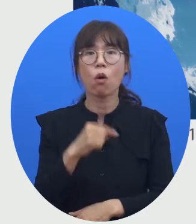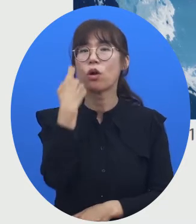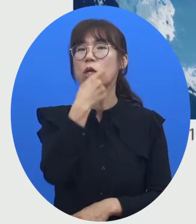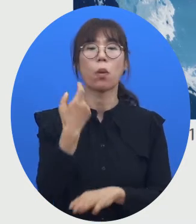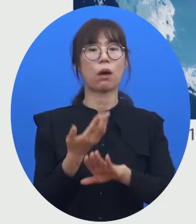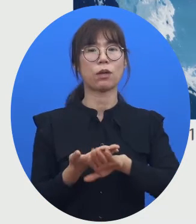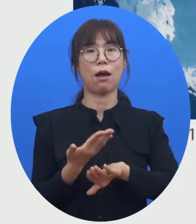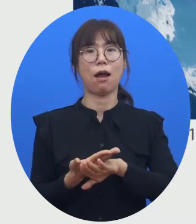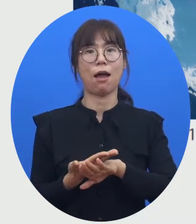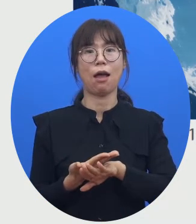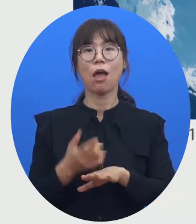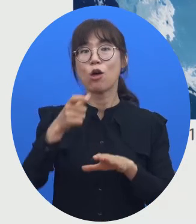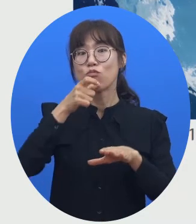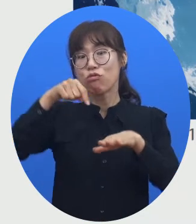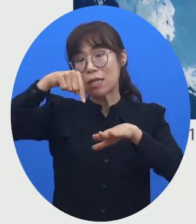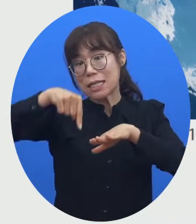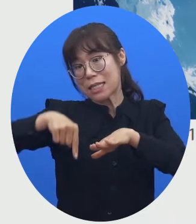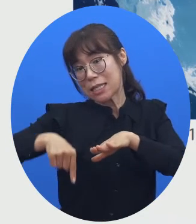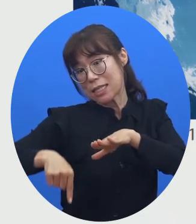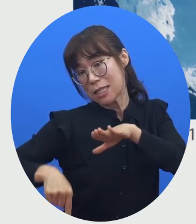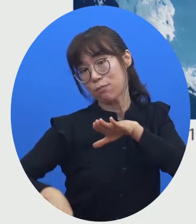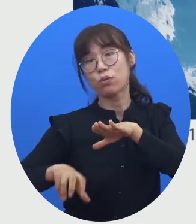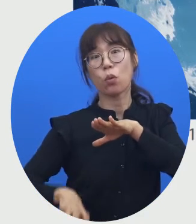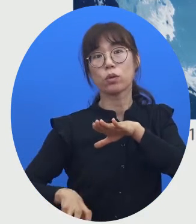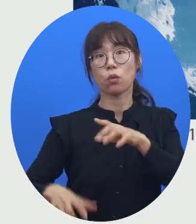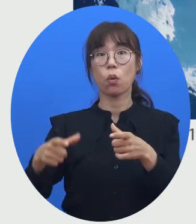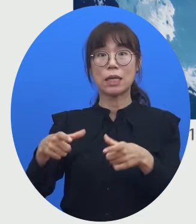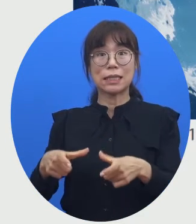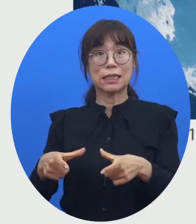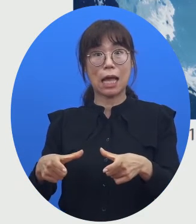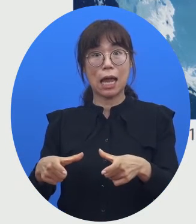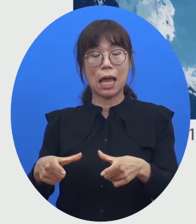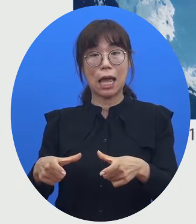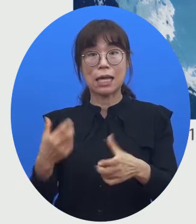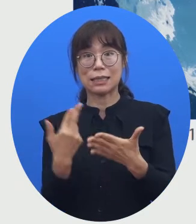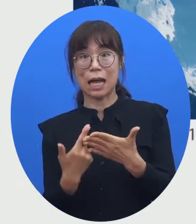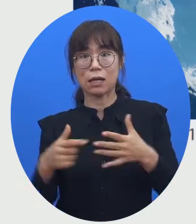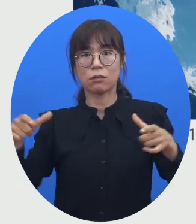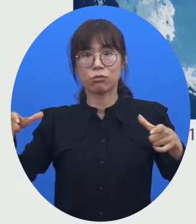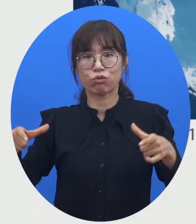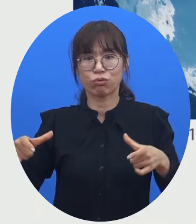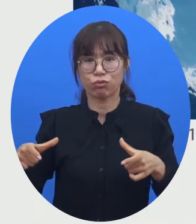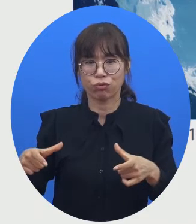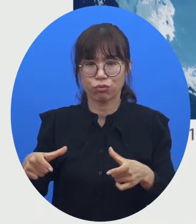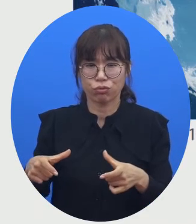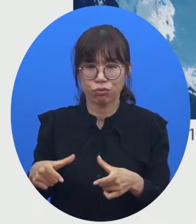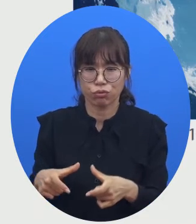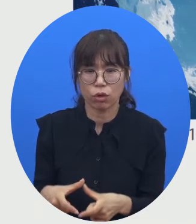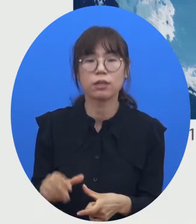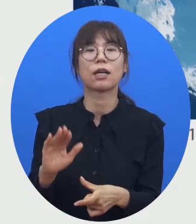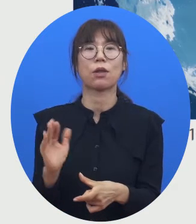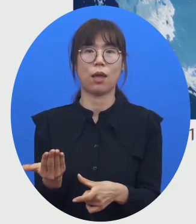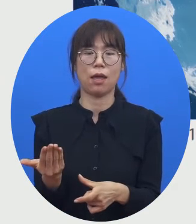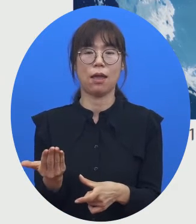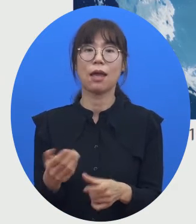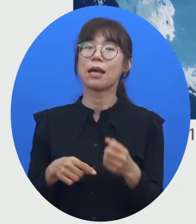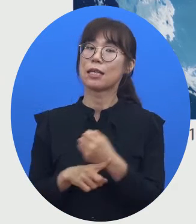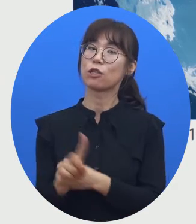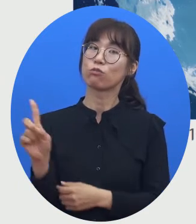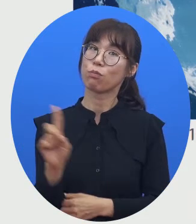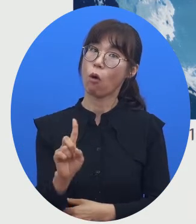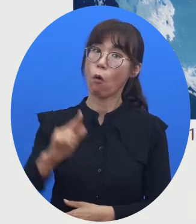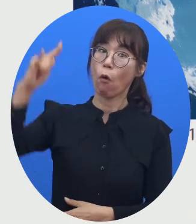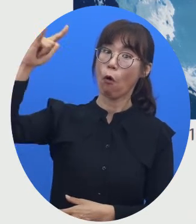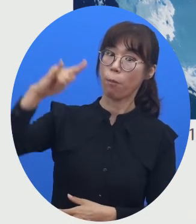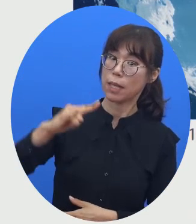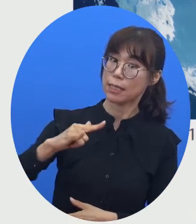수심이 깊어지면 깊어질수록 스넬의 창이 작아진다고 얘기를 하는데요. 그 이유가 바로 빛이라고